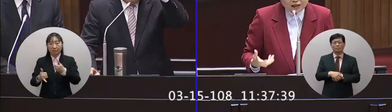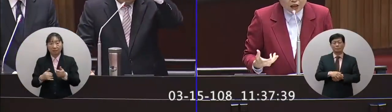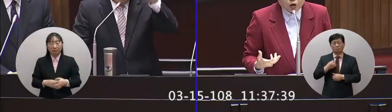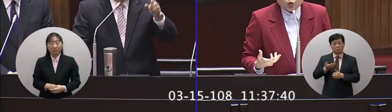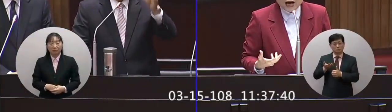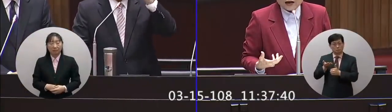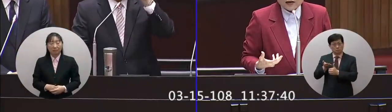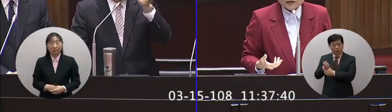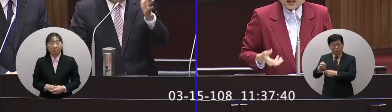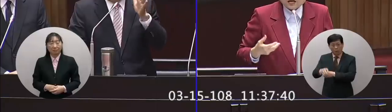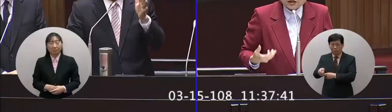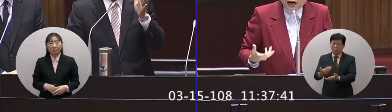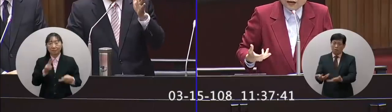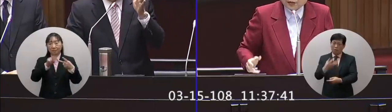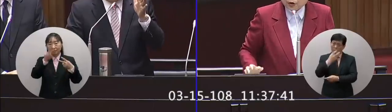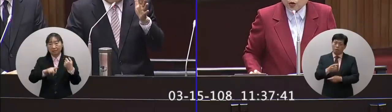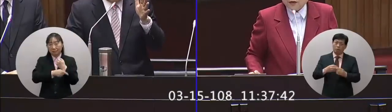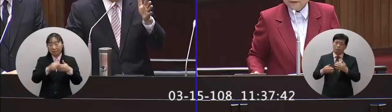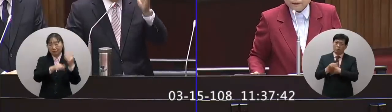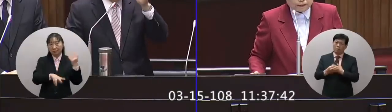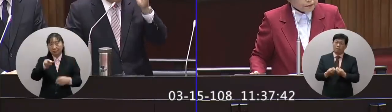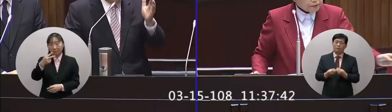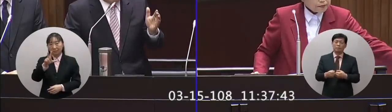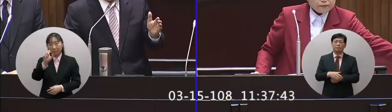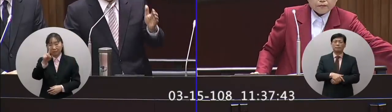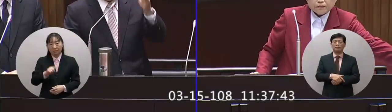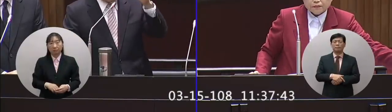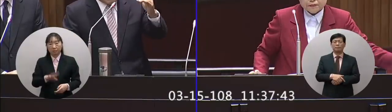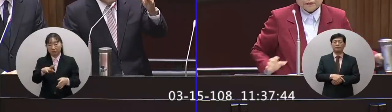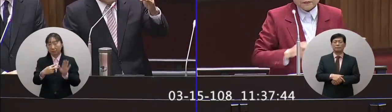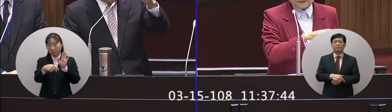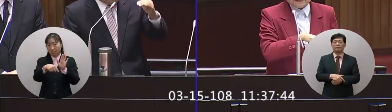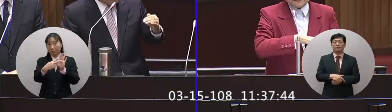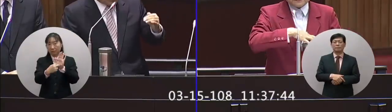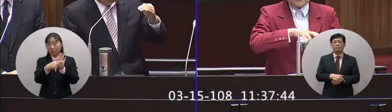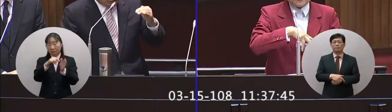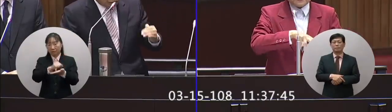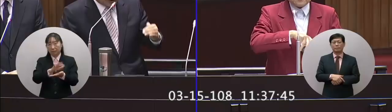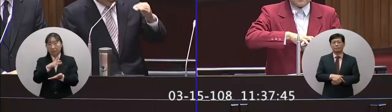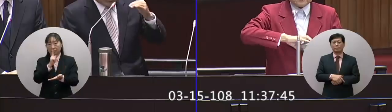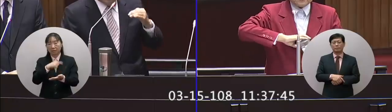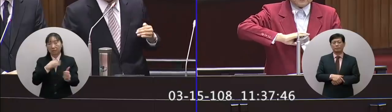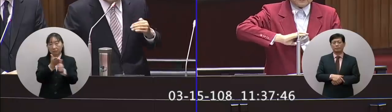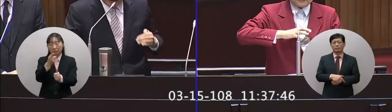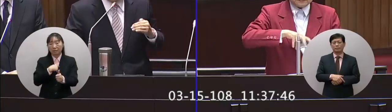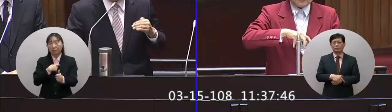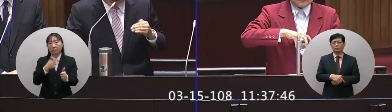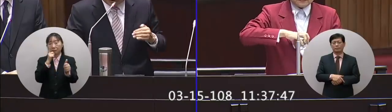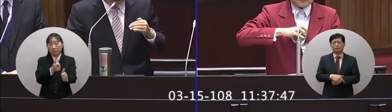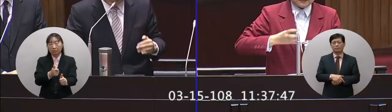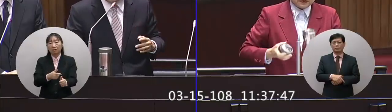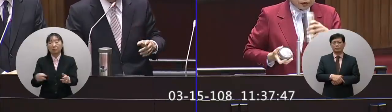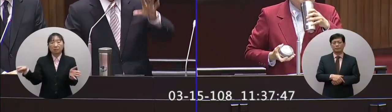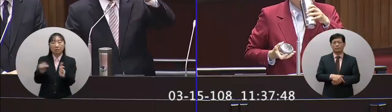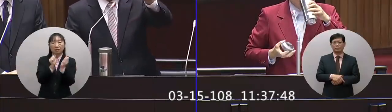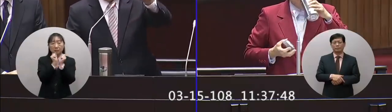被殺者何辜啊刑法271條明白規定殺人者處死刑無期徒刑或死內以上